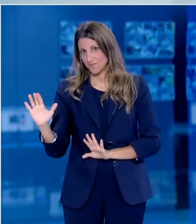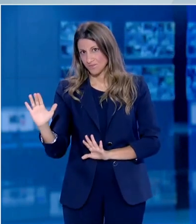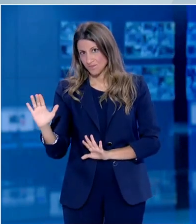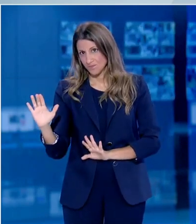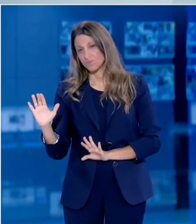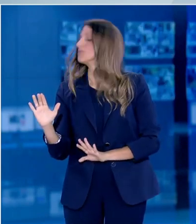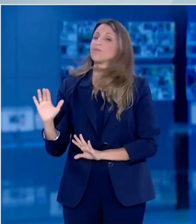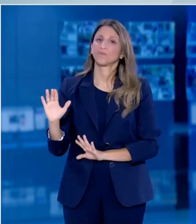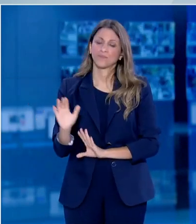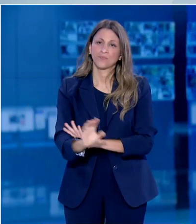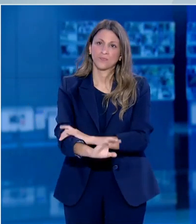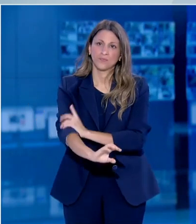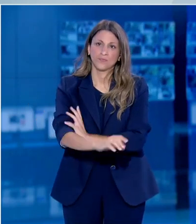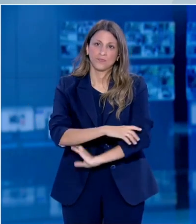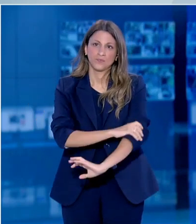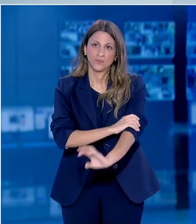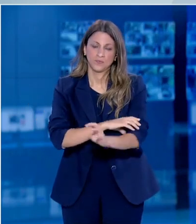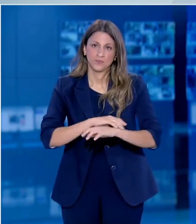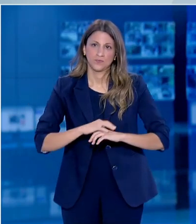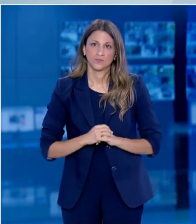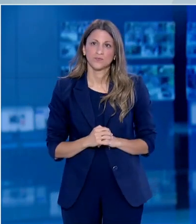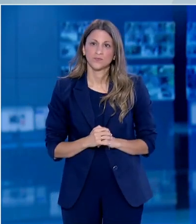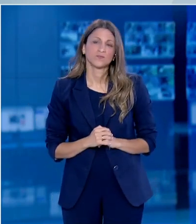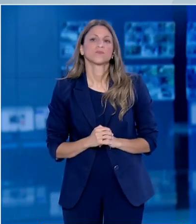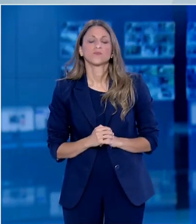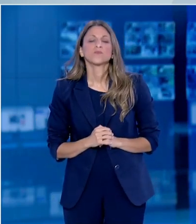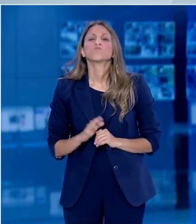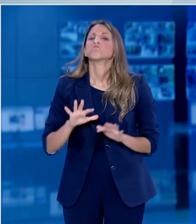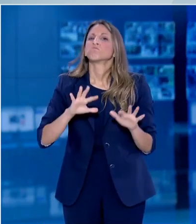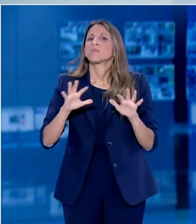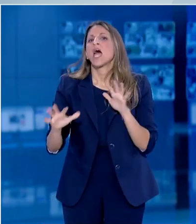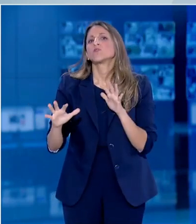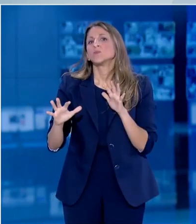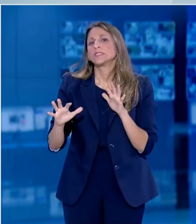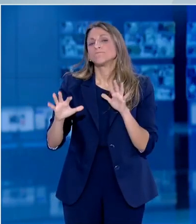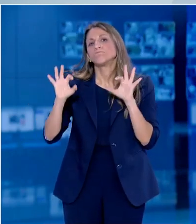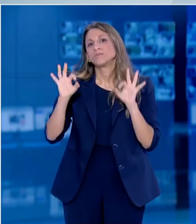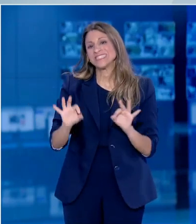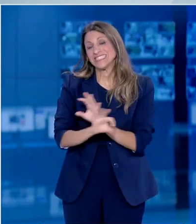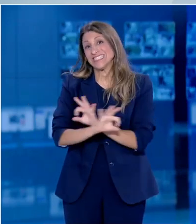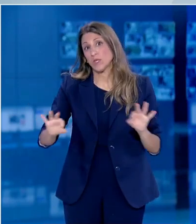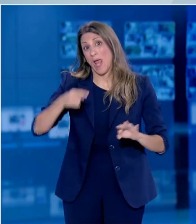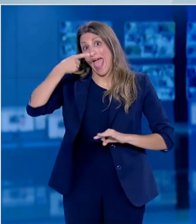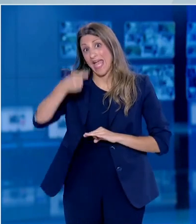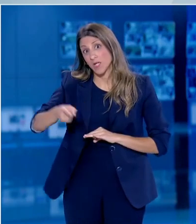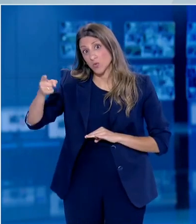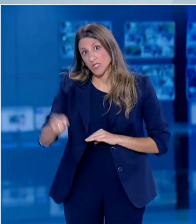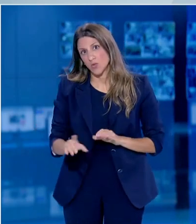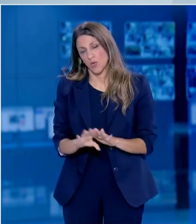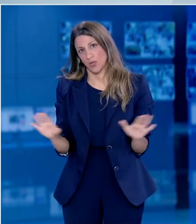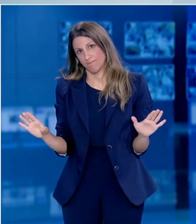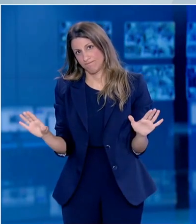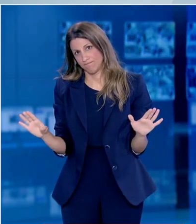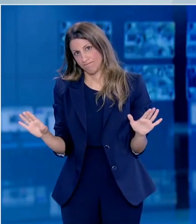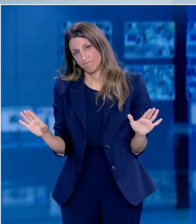Ακόμα δεν είναι ξεκάθαρο. Αυτές οι γενικές διαπιστώσεις εκφράζουν το μέσο όρο και δεν αποτελούν εγγύηση για το τι θα συμβεί στο κάθε παιδί που θα πάει